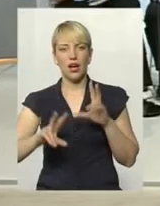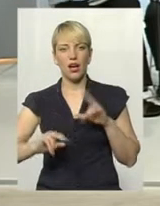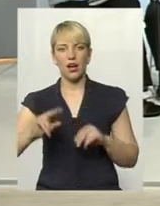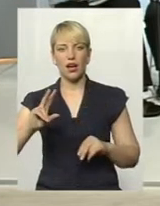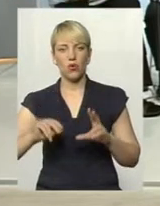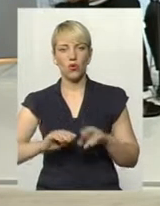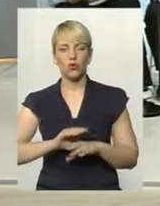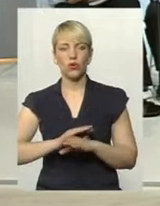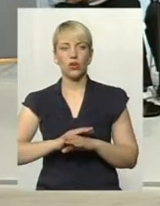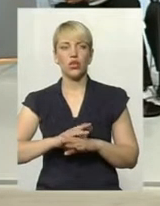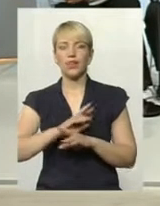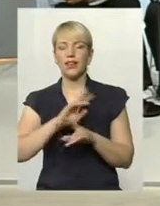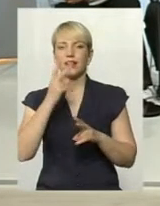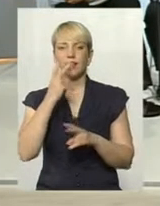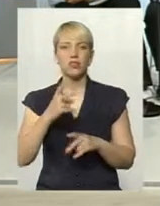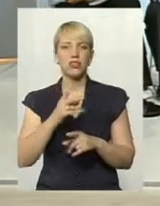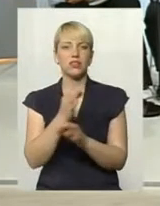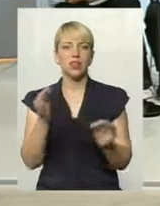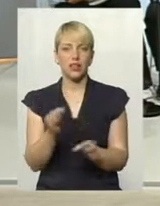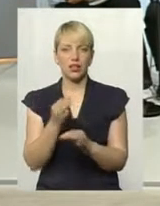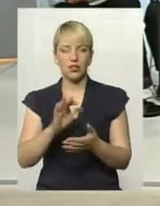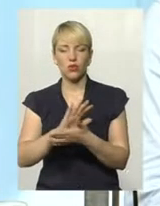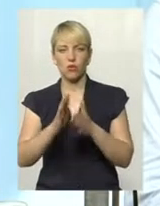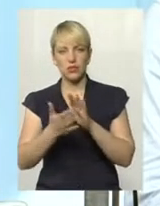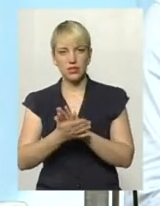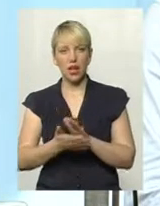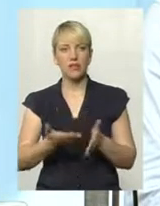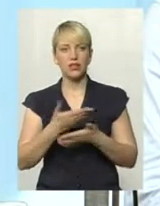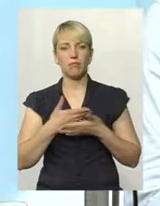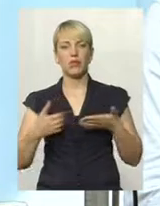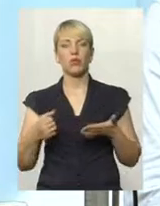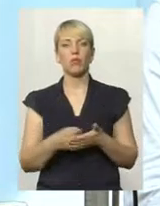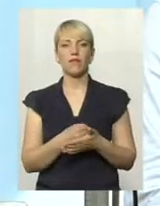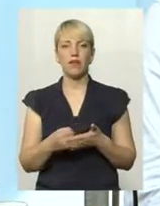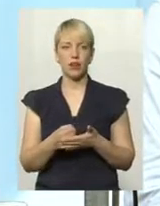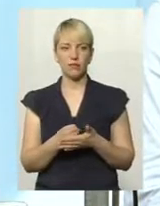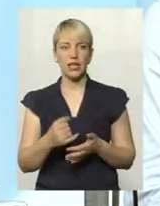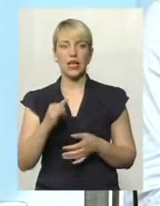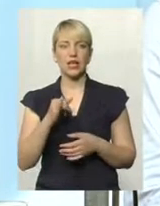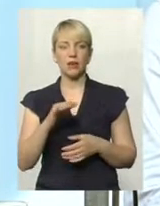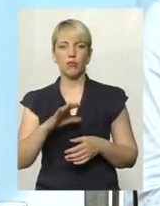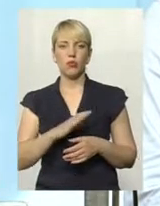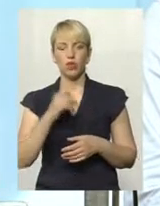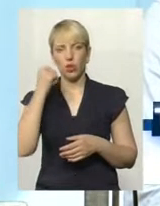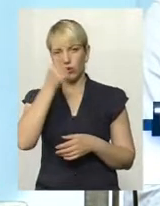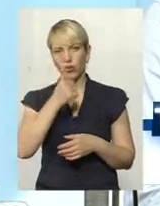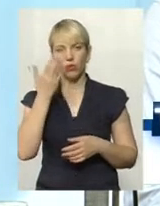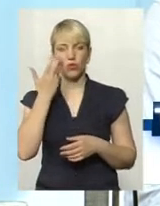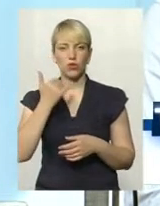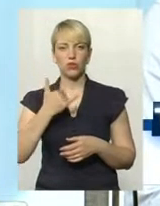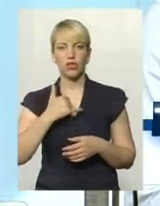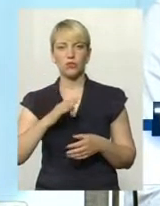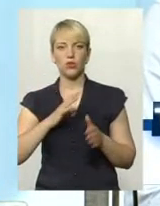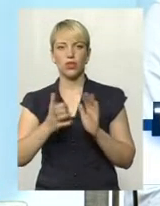зважаючи на всякі обставини, ми все-таки добиваємось. Були роки, що в нас було недостатнє